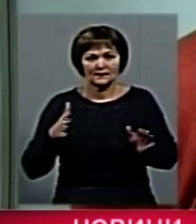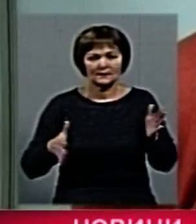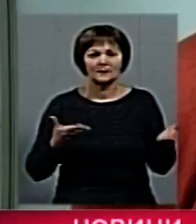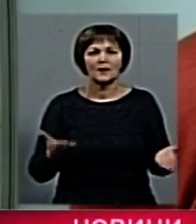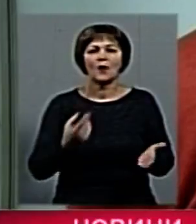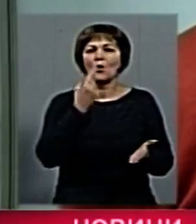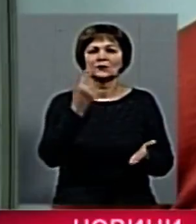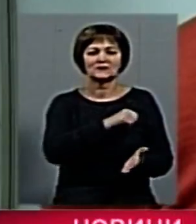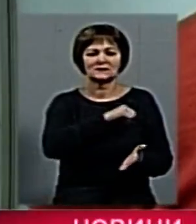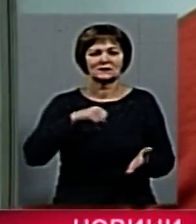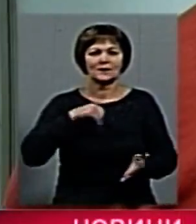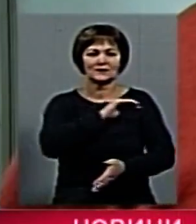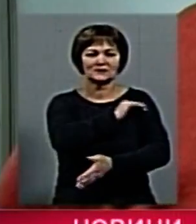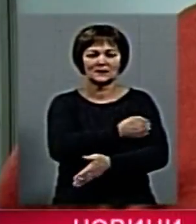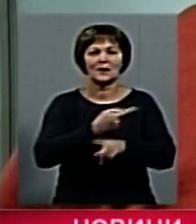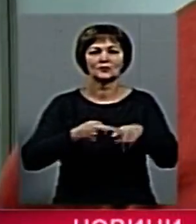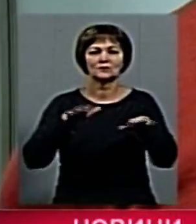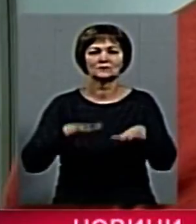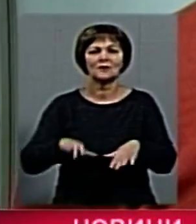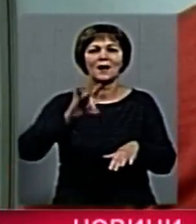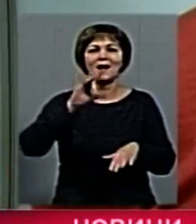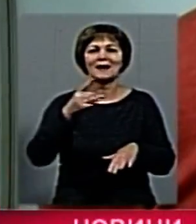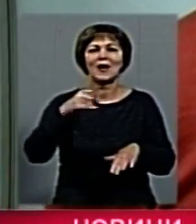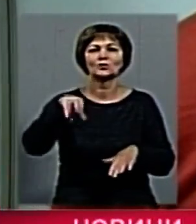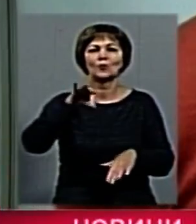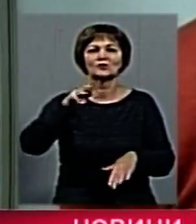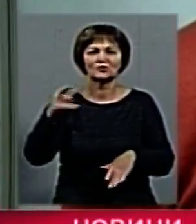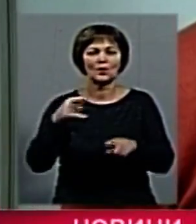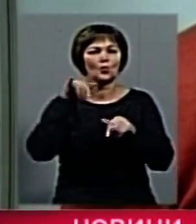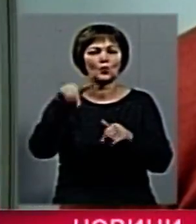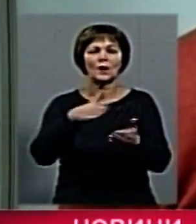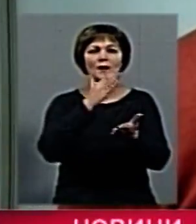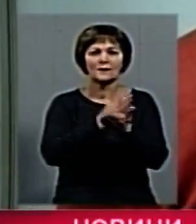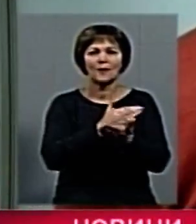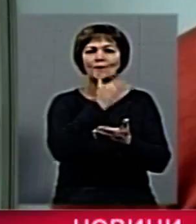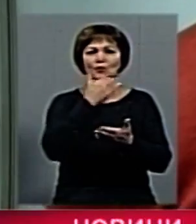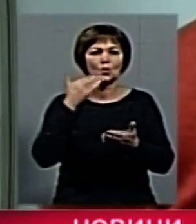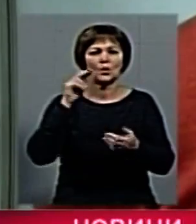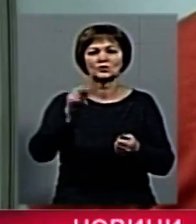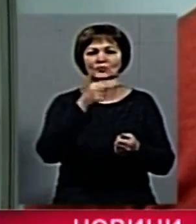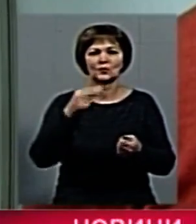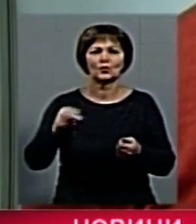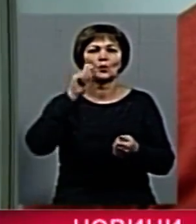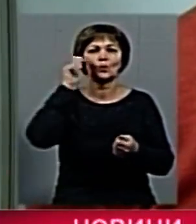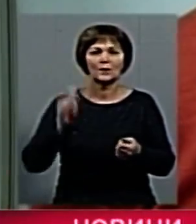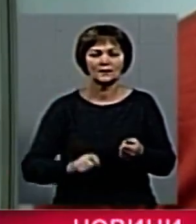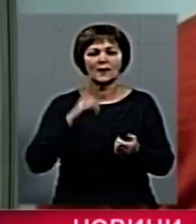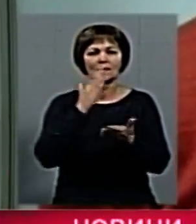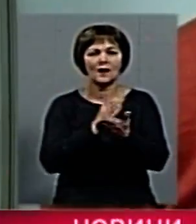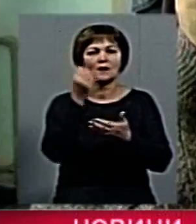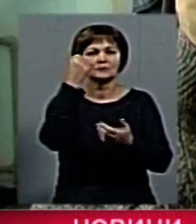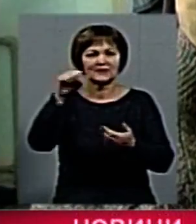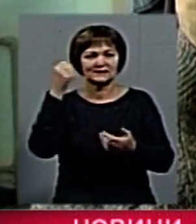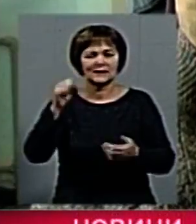Один із сильних тренерів – Радомишель Сергій Дзюба. Він має багато чемпіонів України, має багато празерів